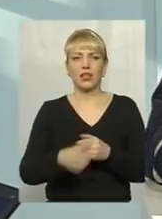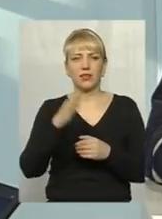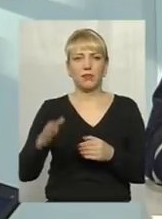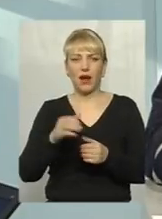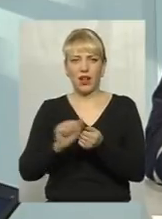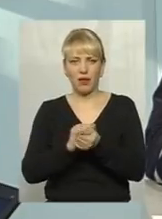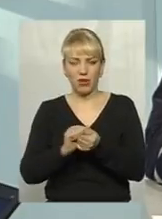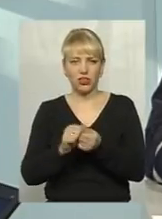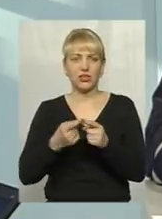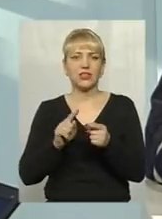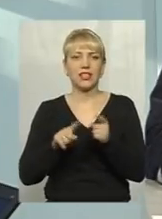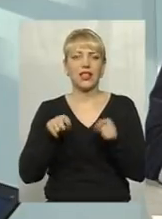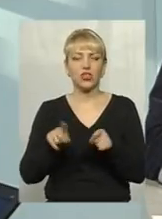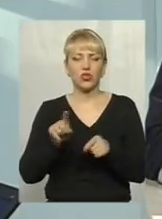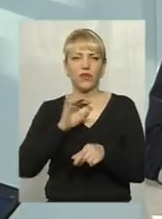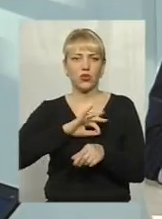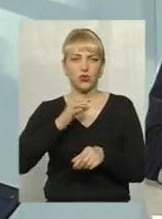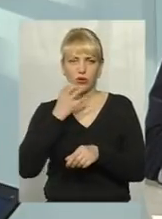які так само використовують тепло.